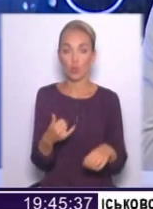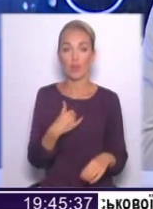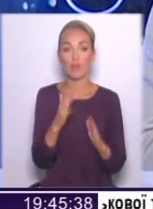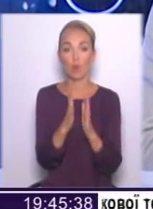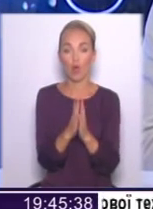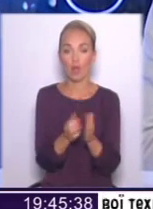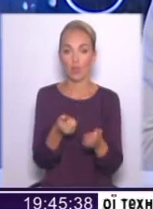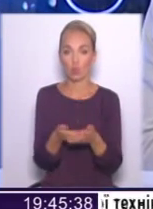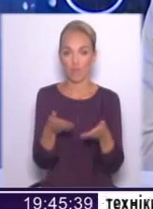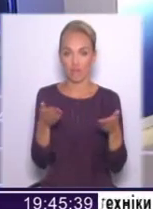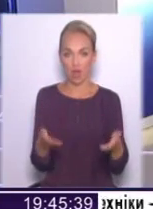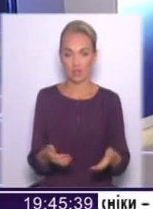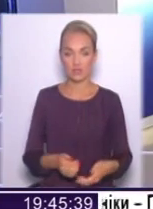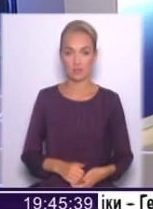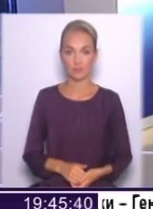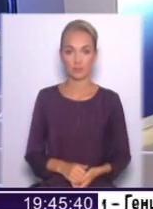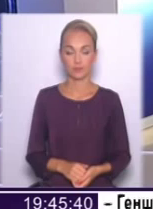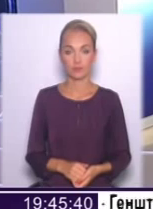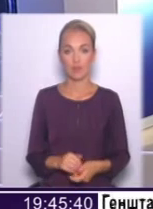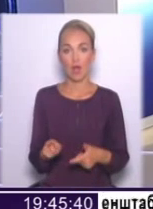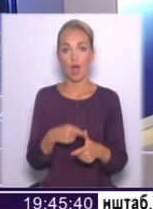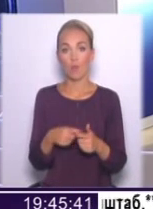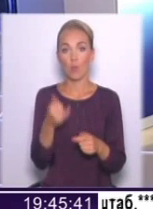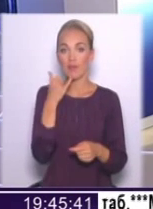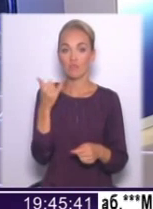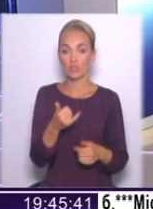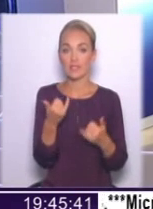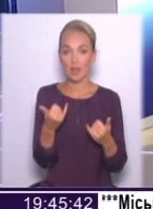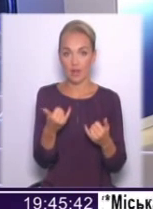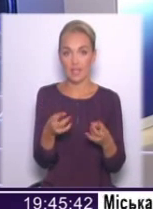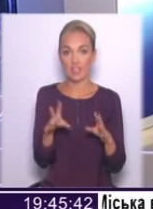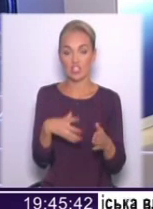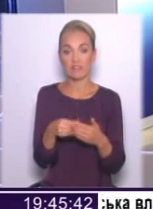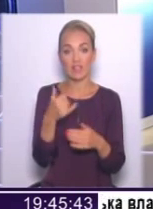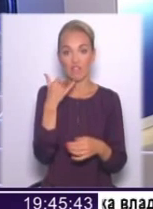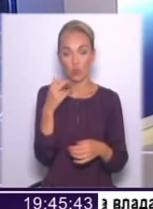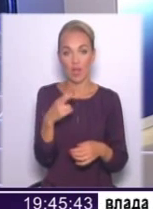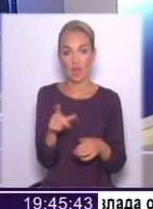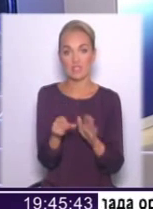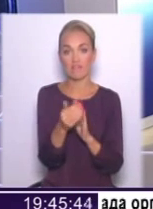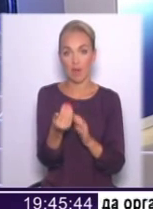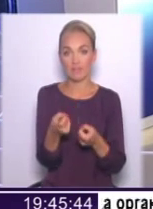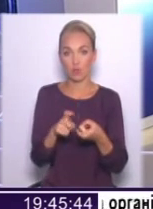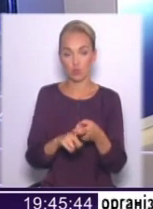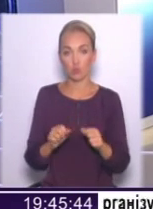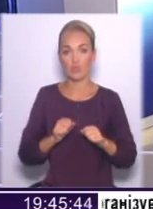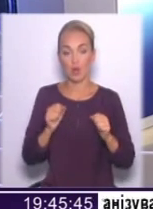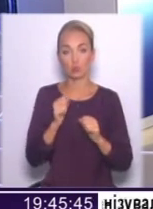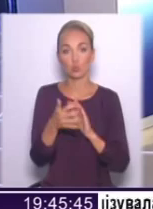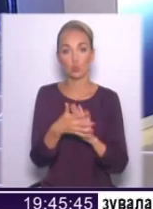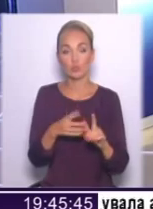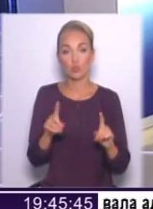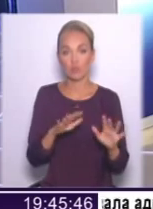прихання тоді до вас. Або передзвоніть зараз і залиште свій телефон. Я з вами зв'яжуся і я постараюся зрозуміти, що